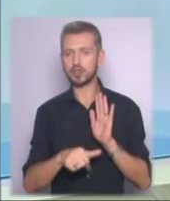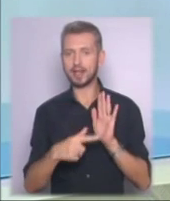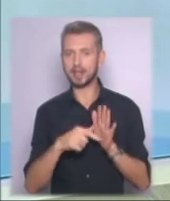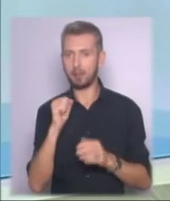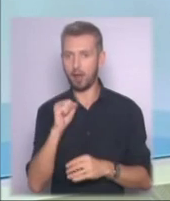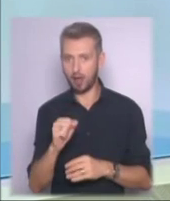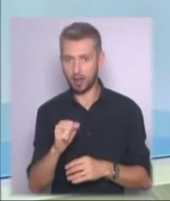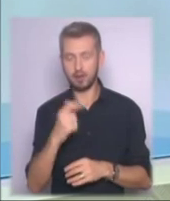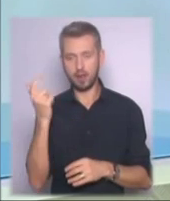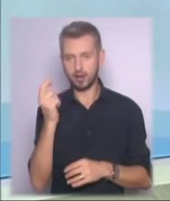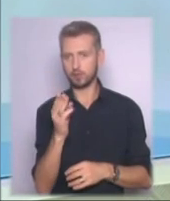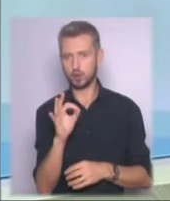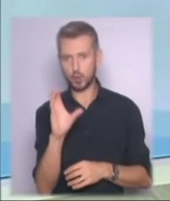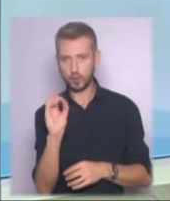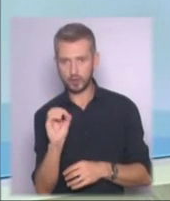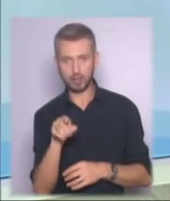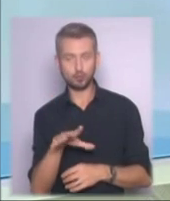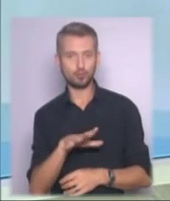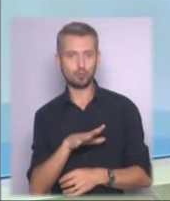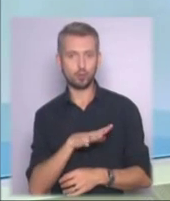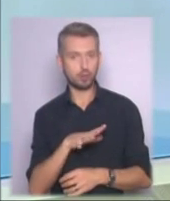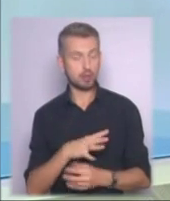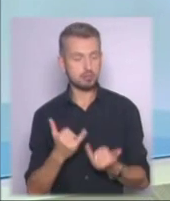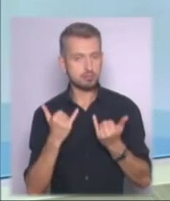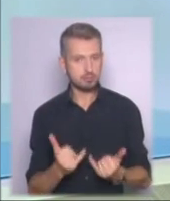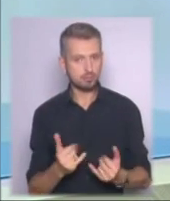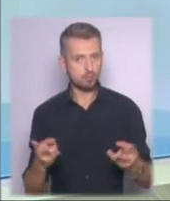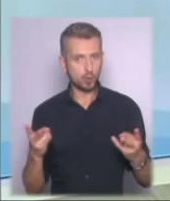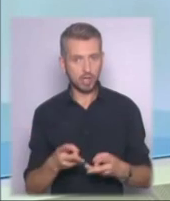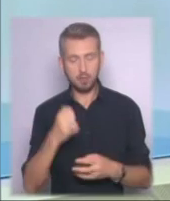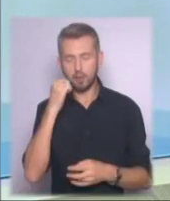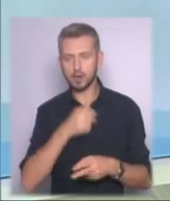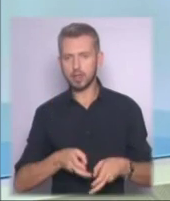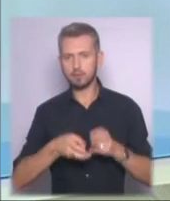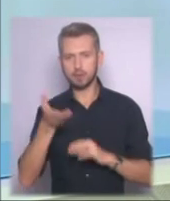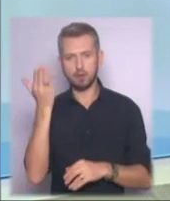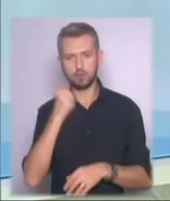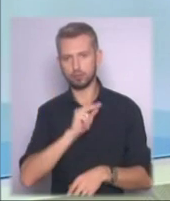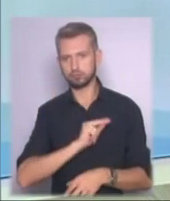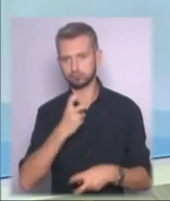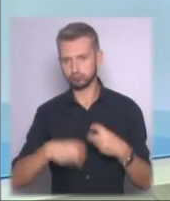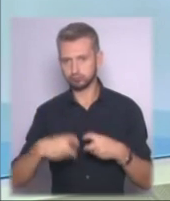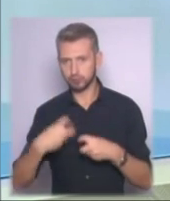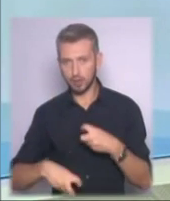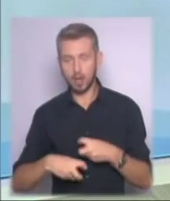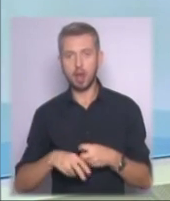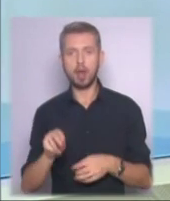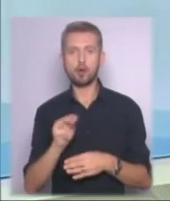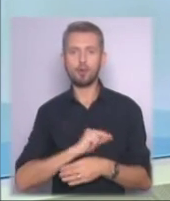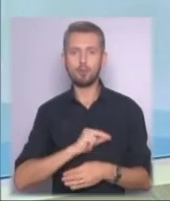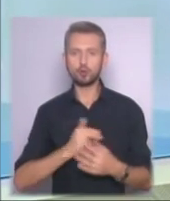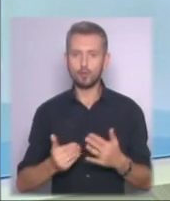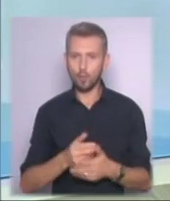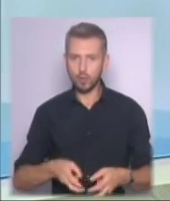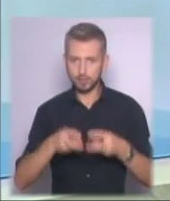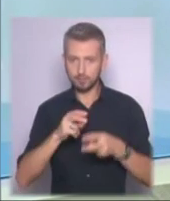що на Харківському шосе. Тут була нагальна потреба. Старий ліфт давно почав виходити з ладу. Справність нового підйомника